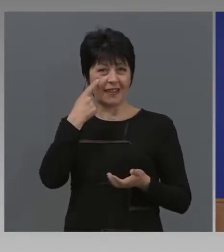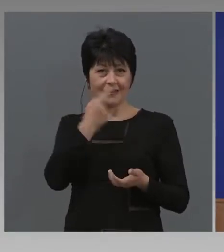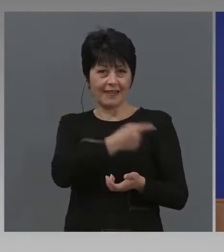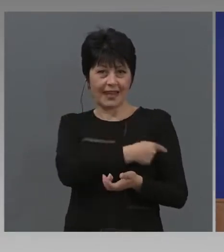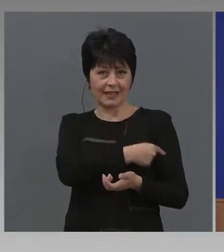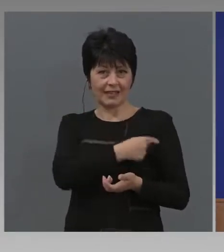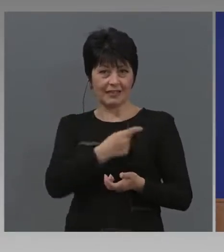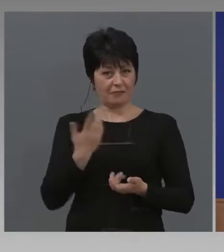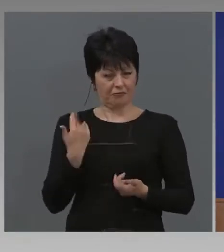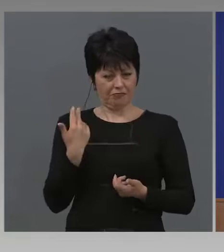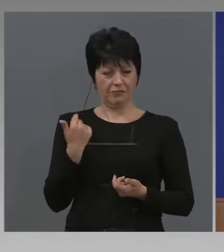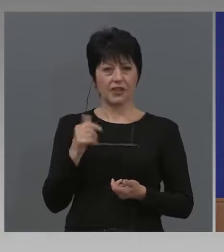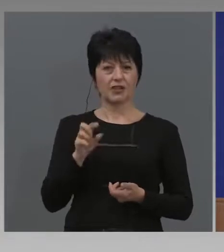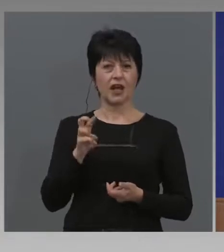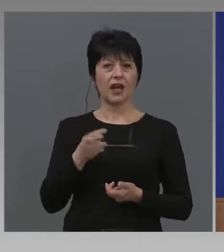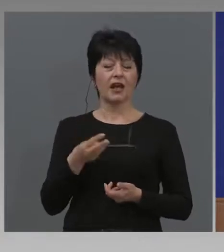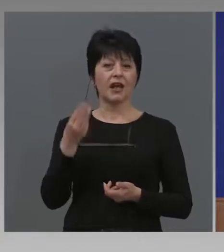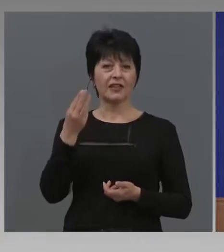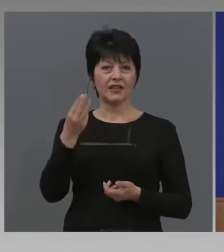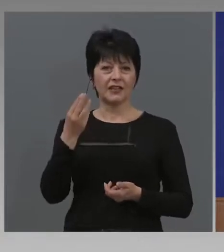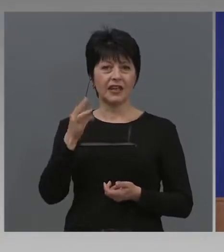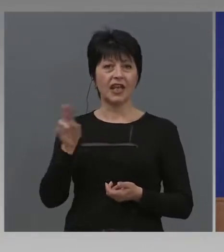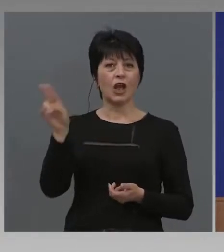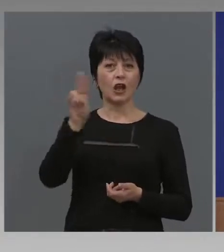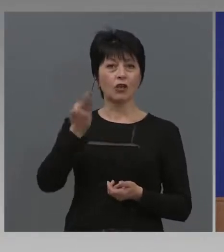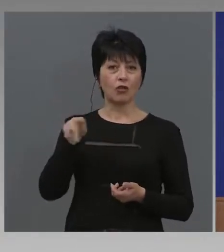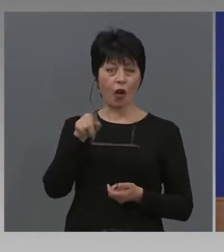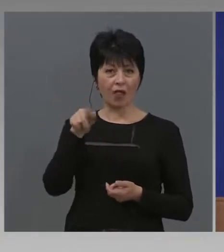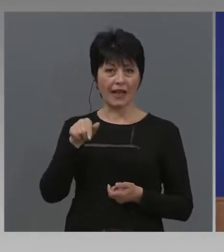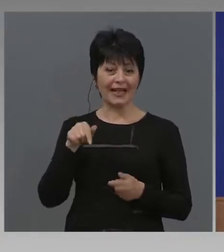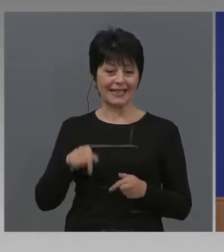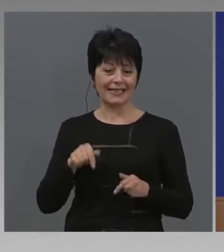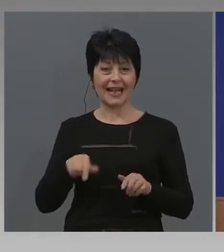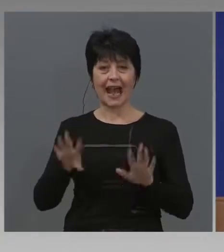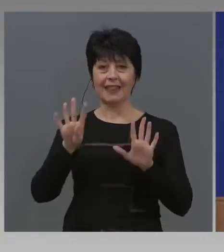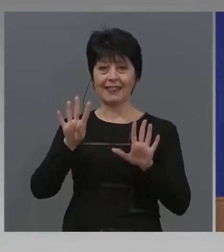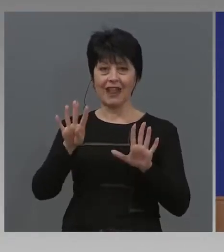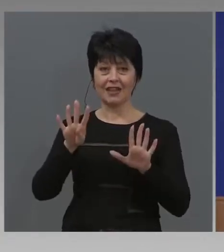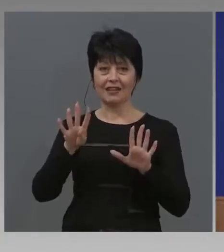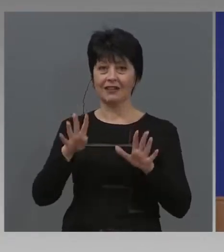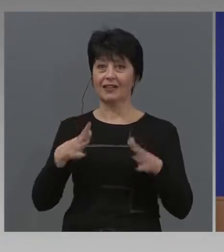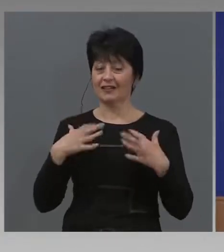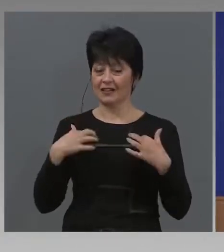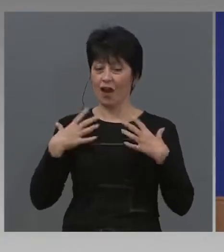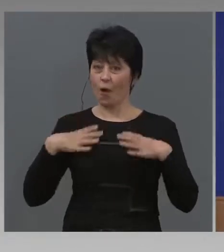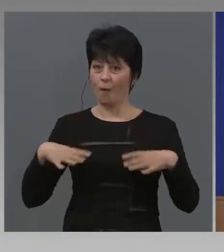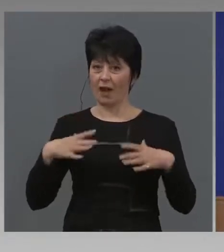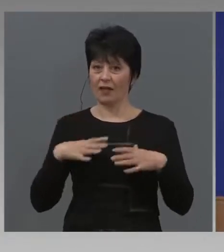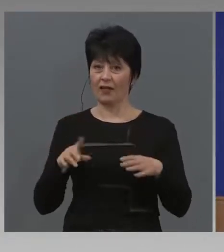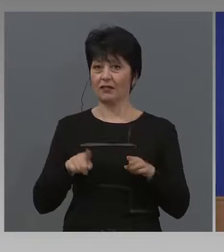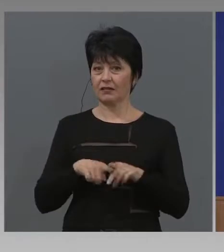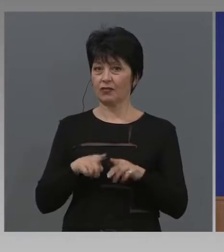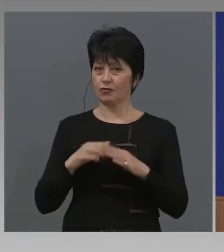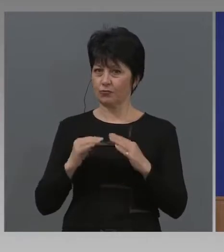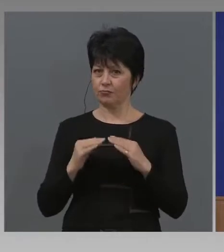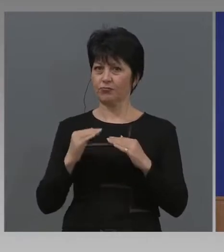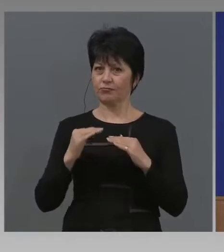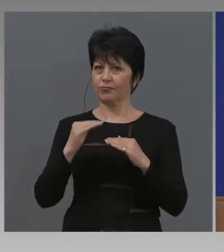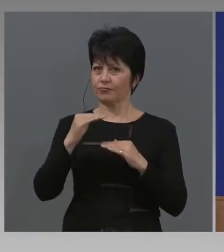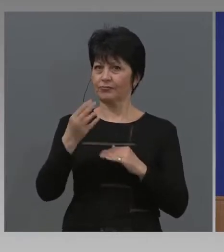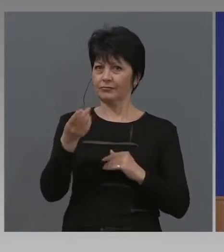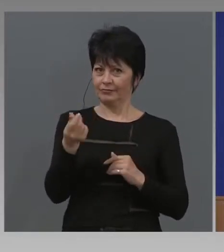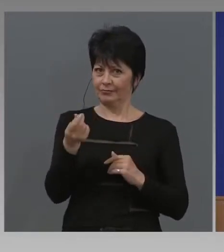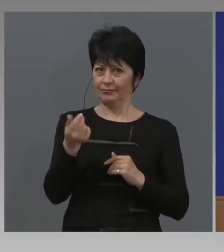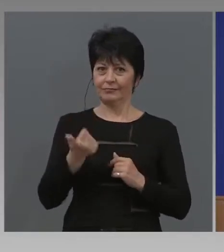9 долара. Той пак е същия. И те и облеклата се вдигат, така че. Ако ме разбирате.